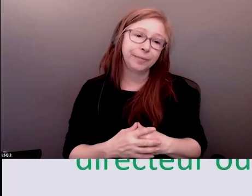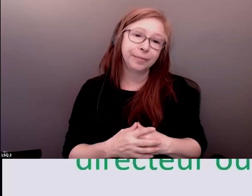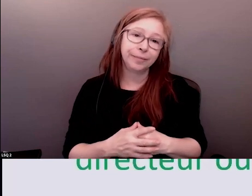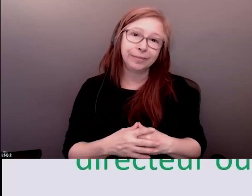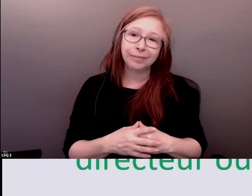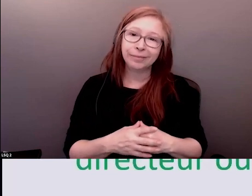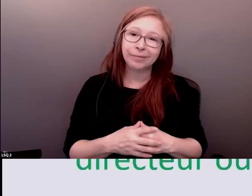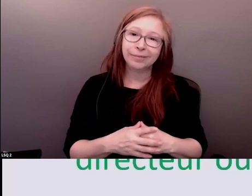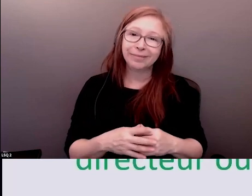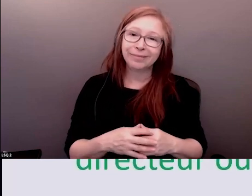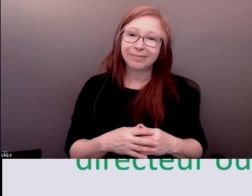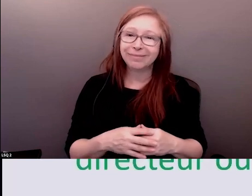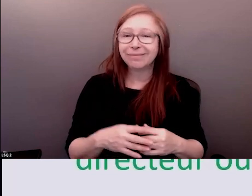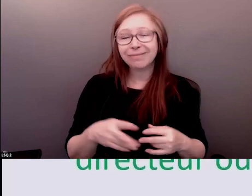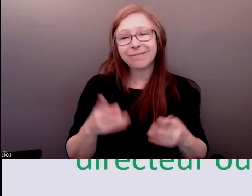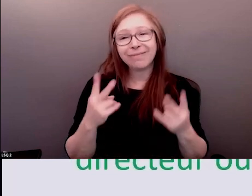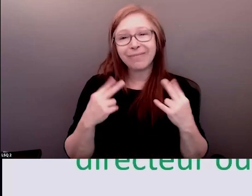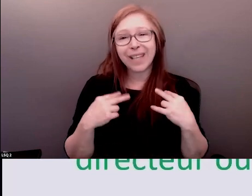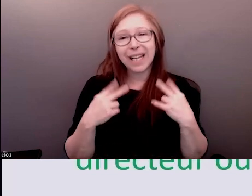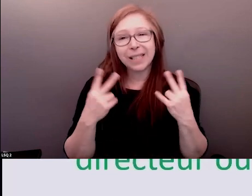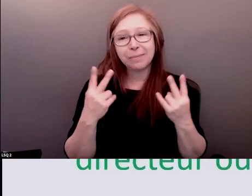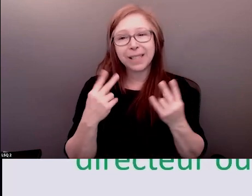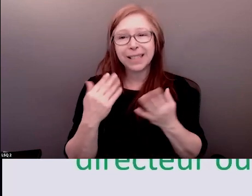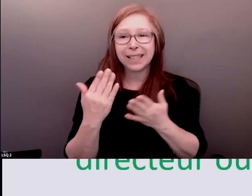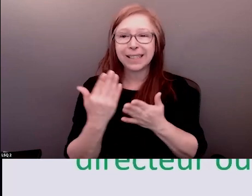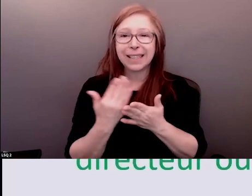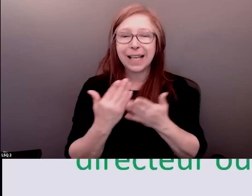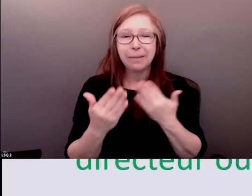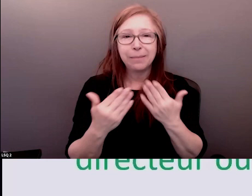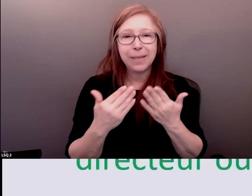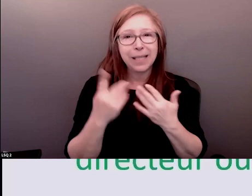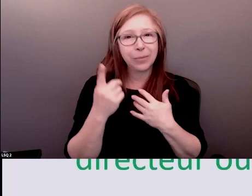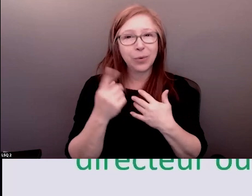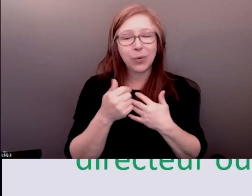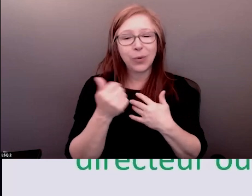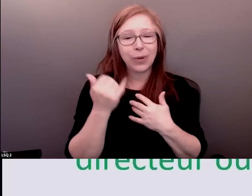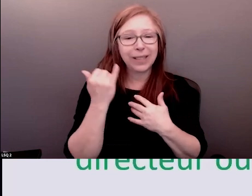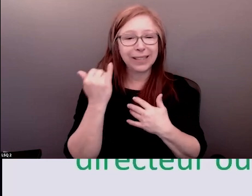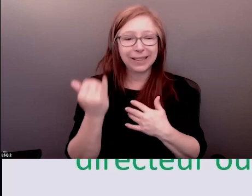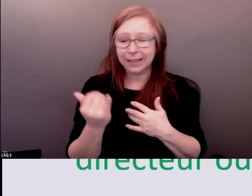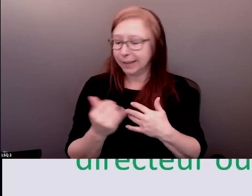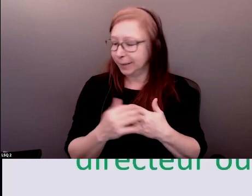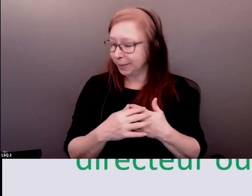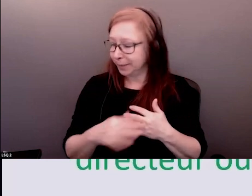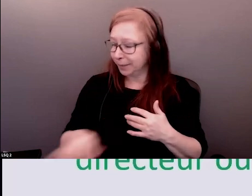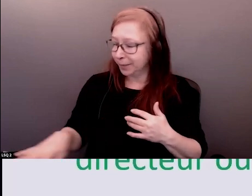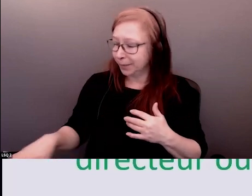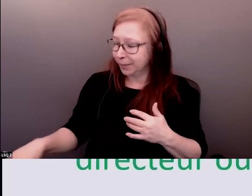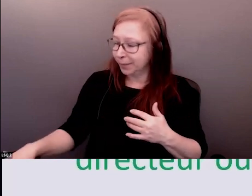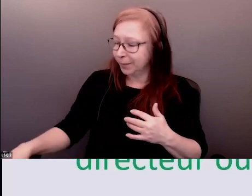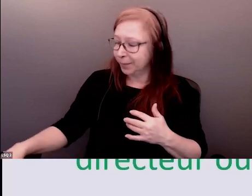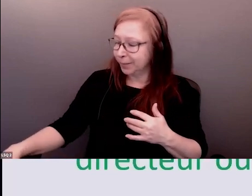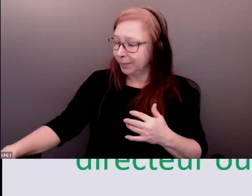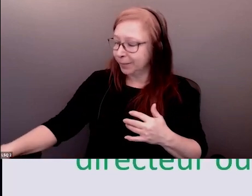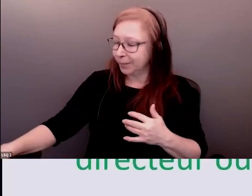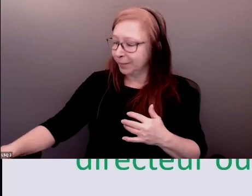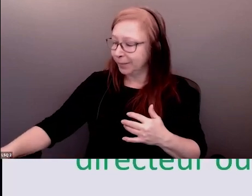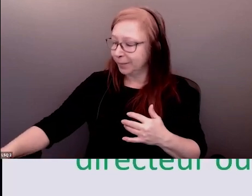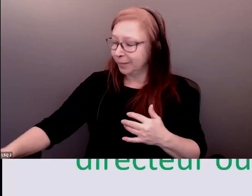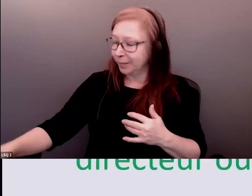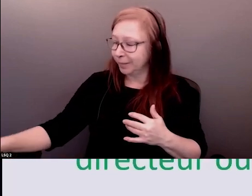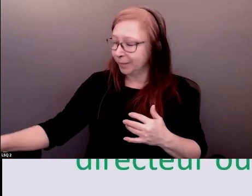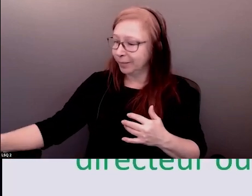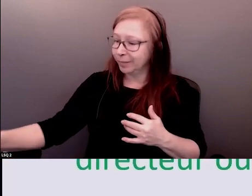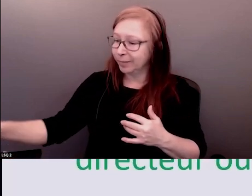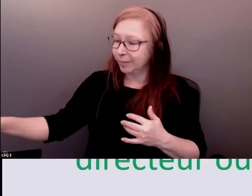si on devait embaucher ce directeur directrice de l'ED dans un contexte de la transformation nous comprenons